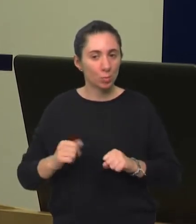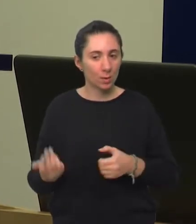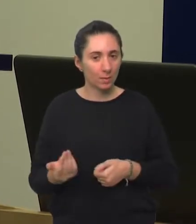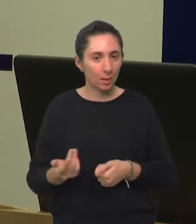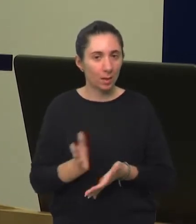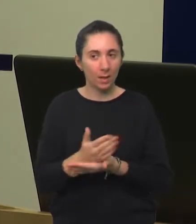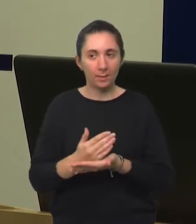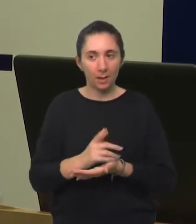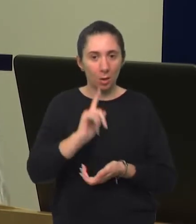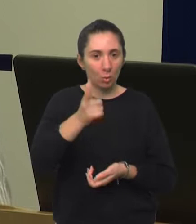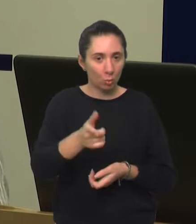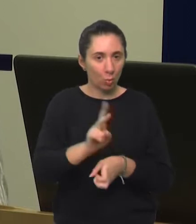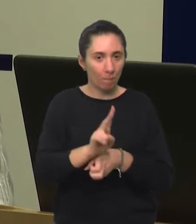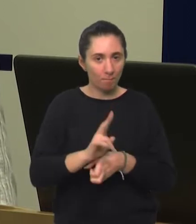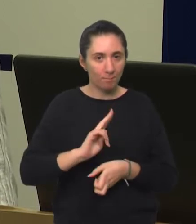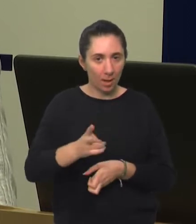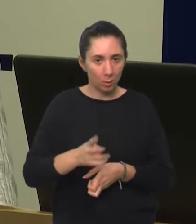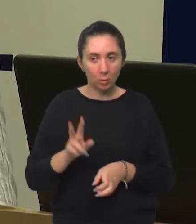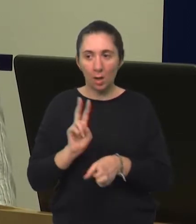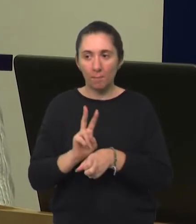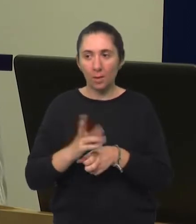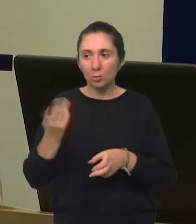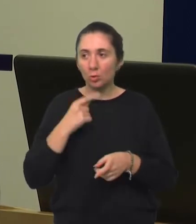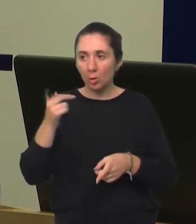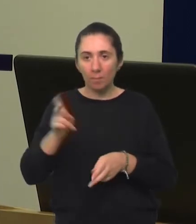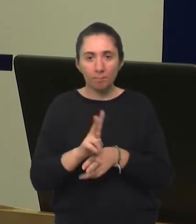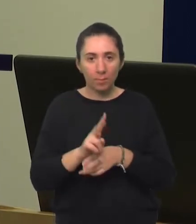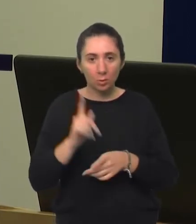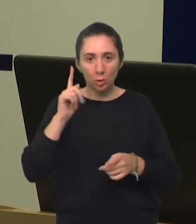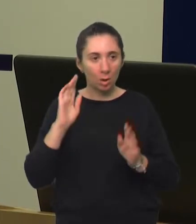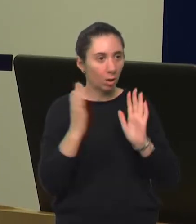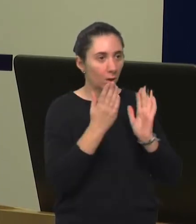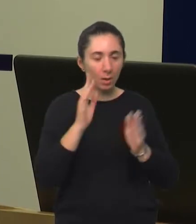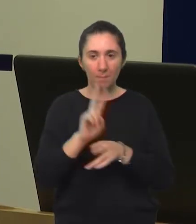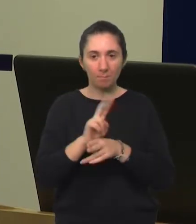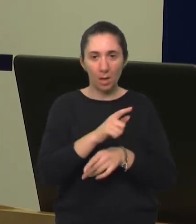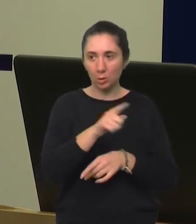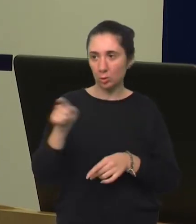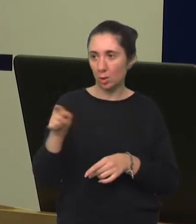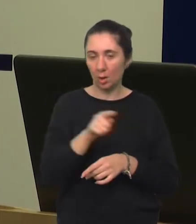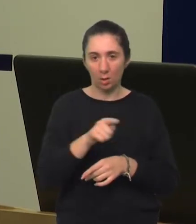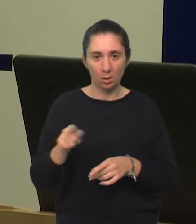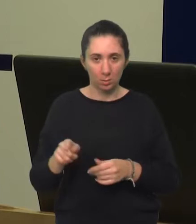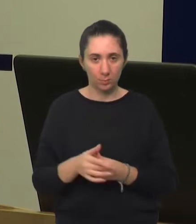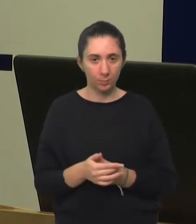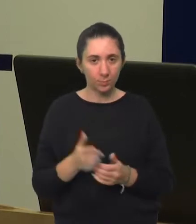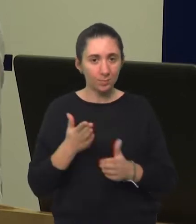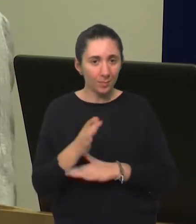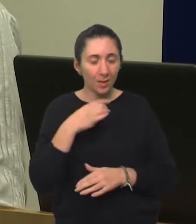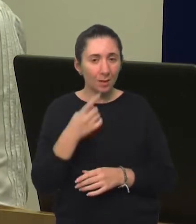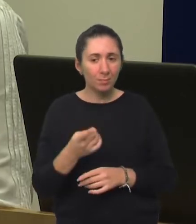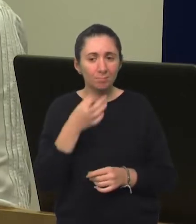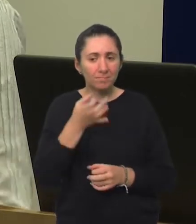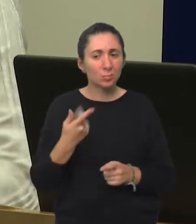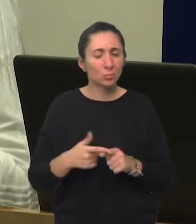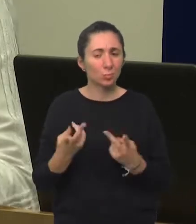dijeli pažnju s drugom osobom, da slijedi pažnju druge osobe i da preusmjerava pažnju druge osobe. I sad, ako vas pitam